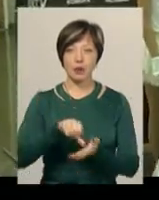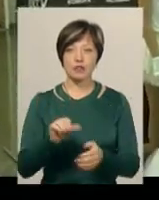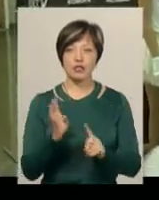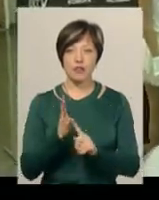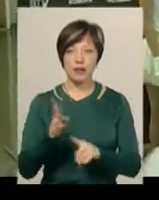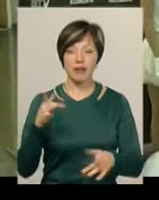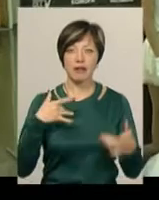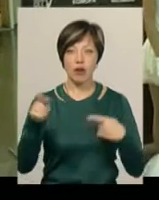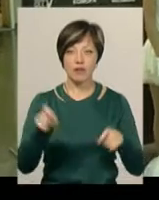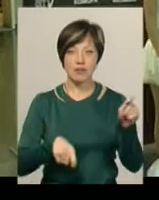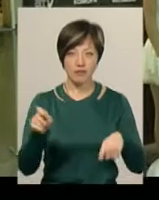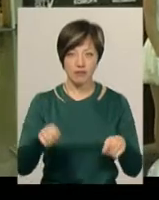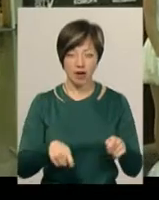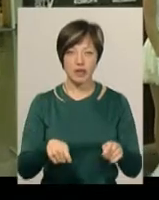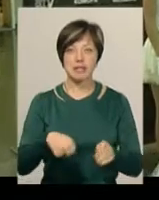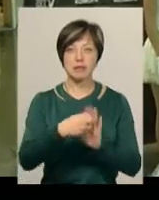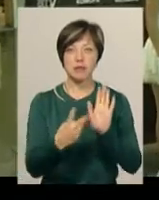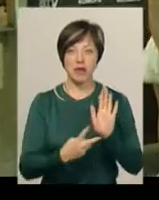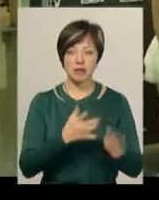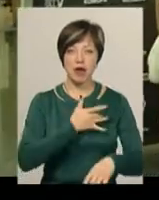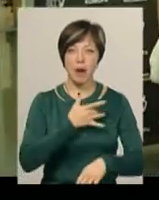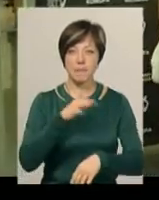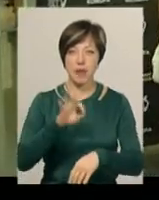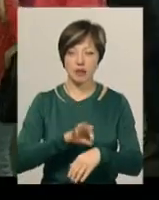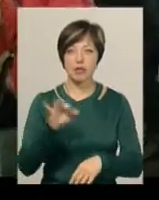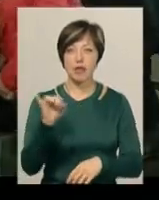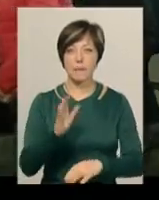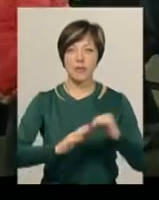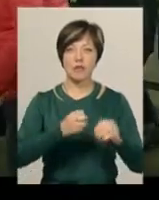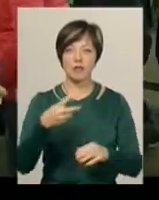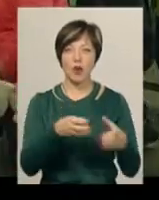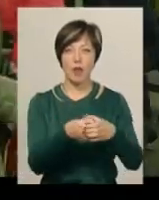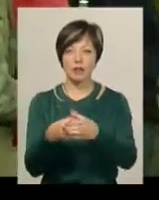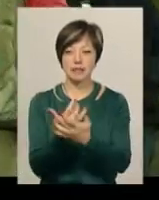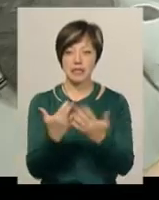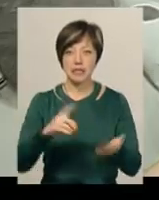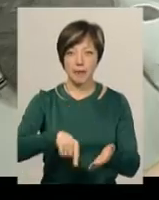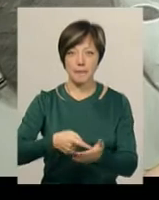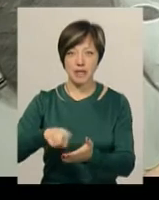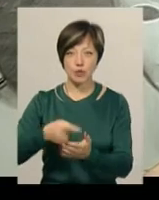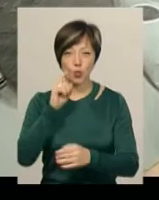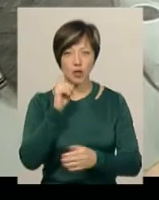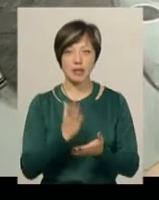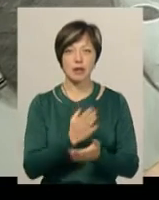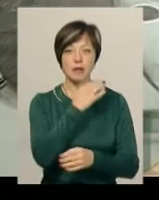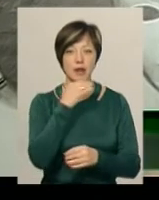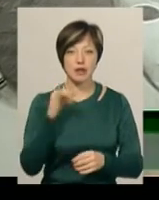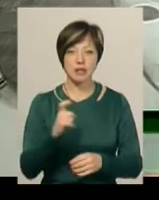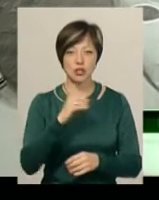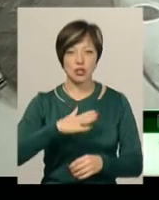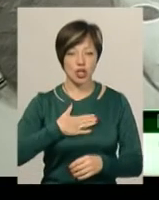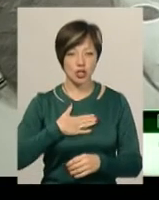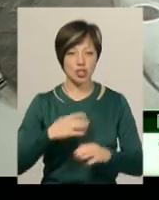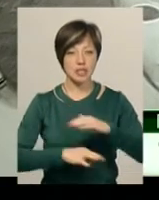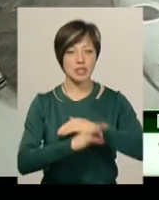театральному фестивалі «Кумора» взяли 17 аматорських та професійних колектив з різних міст України. Є багато з наших